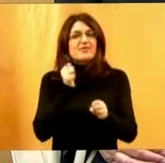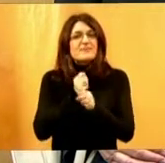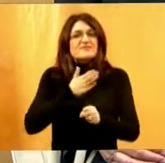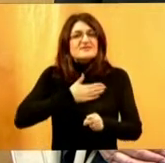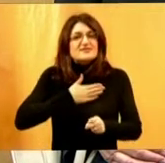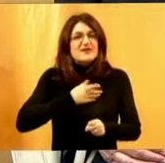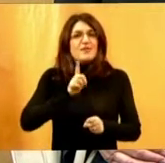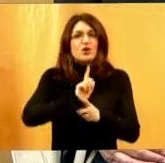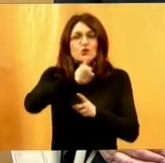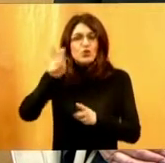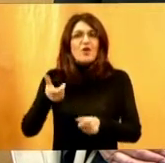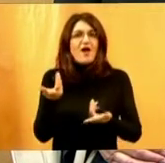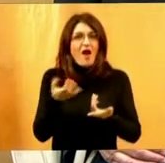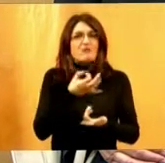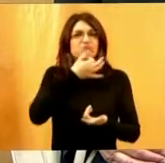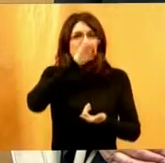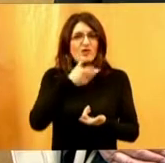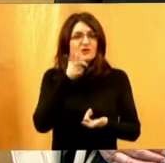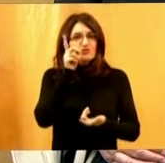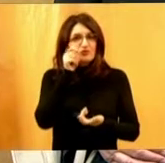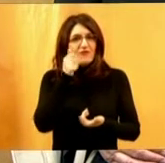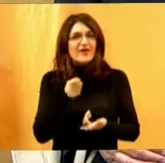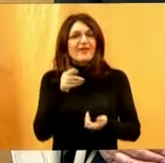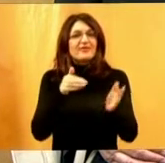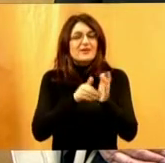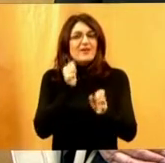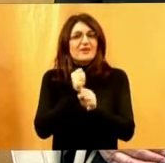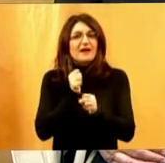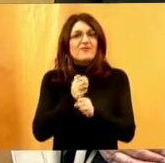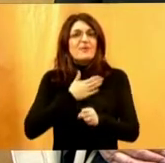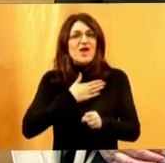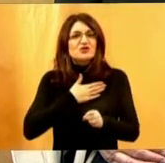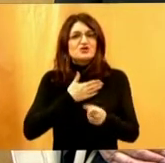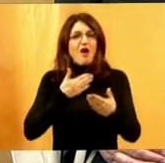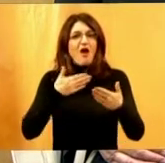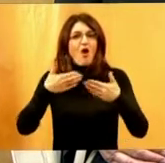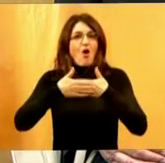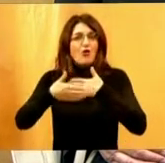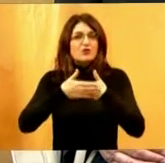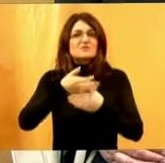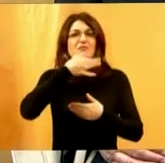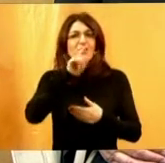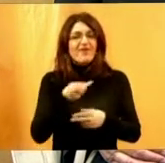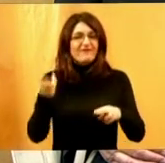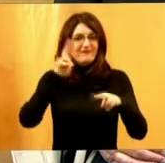i sebe i druge oko sebe, da naprosto činimo naše međuljudske odnose boljima i